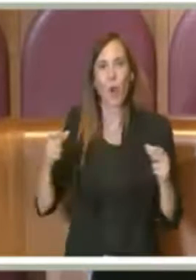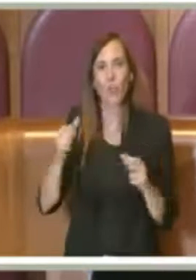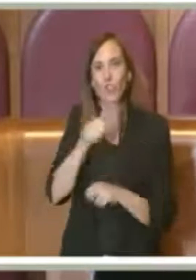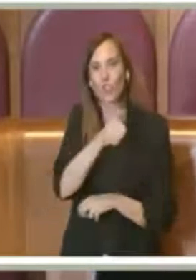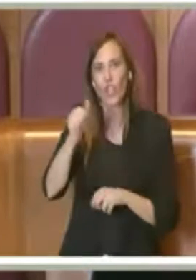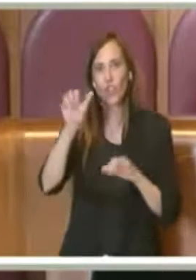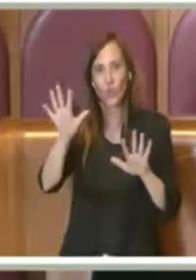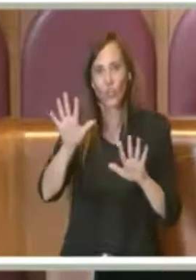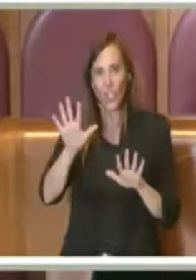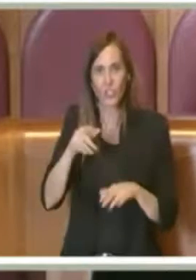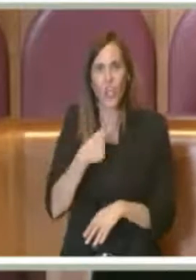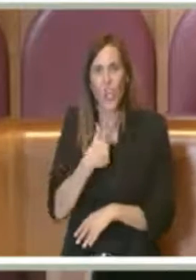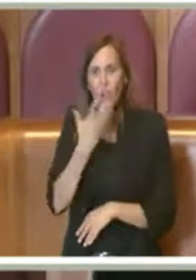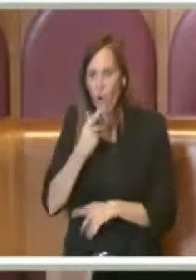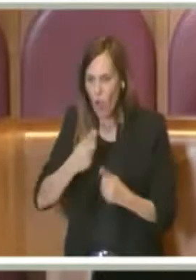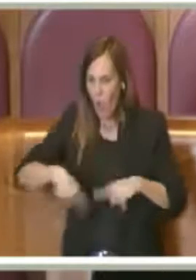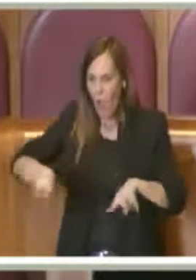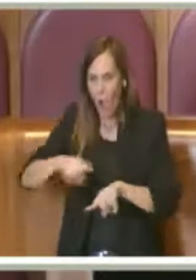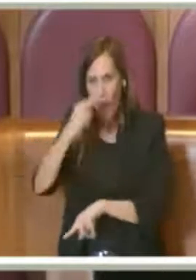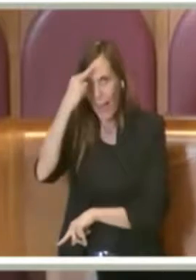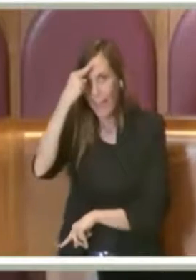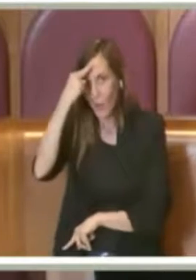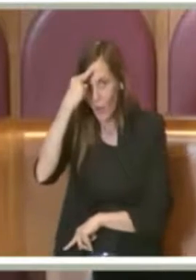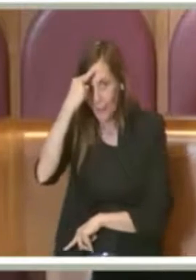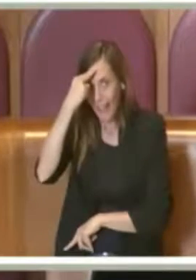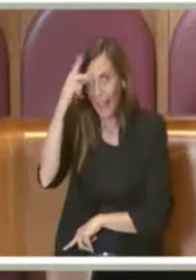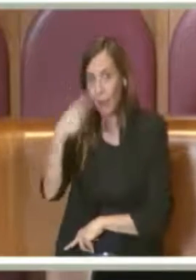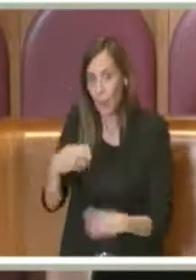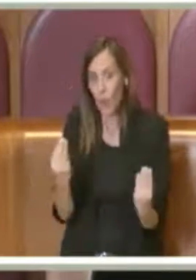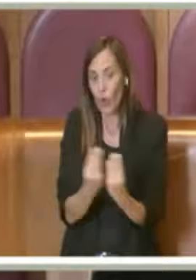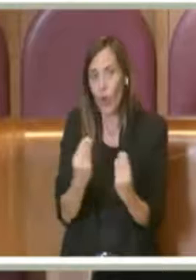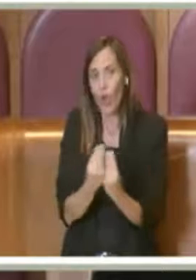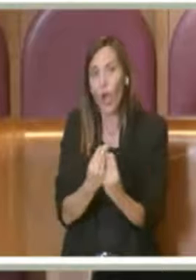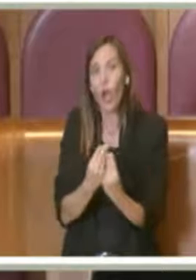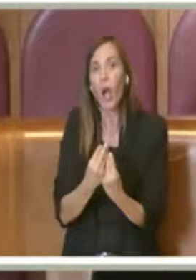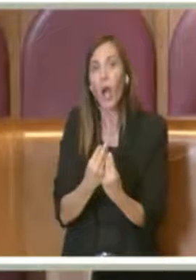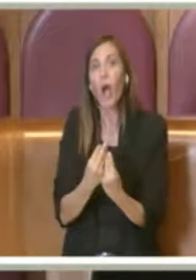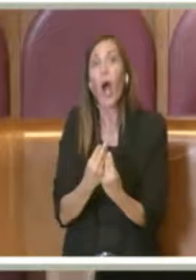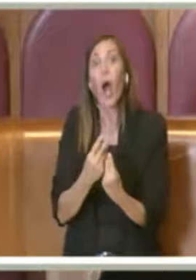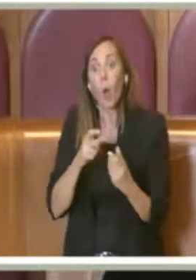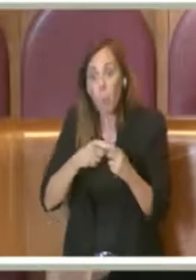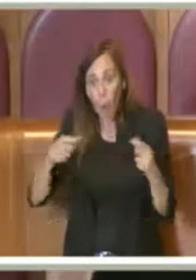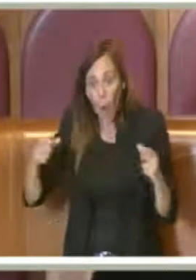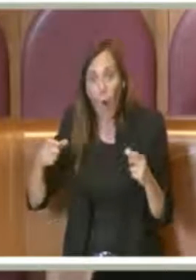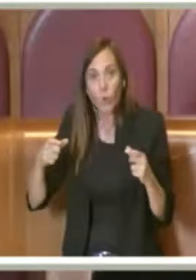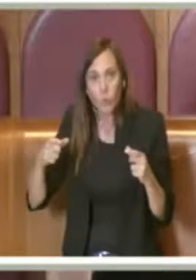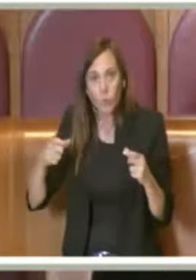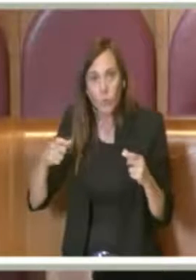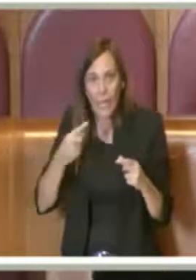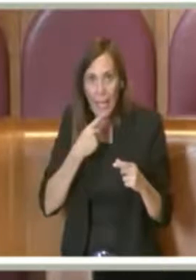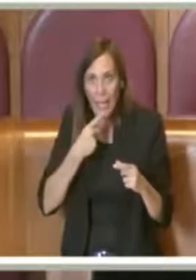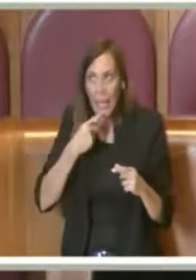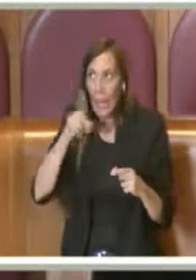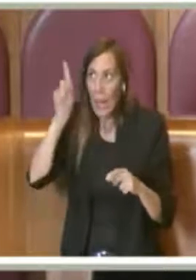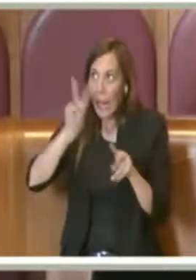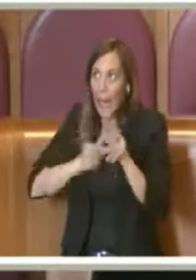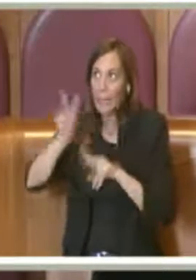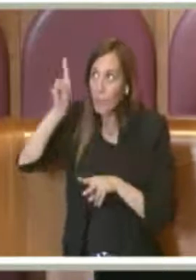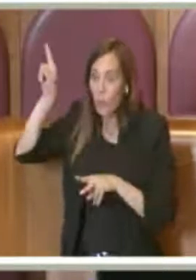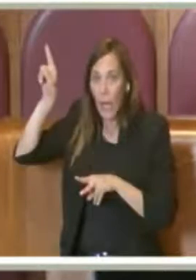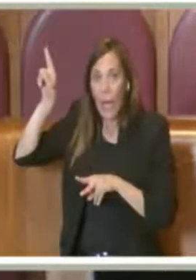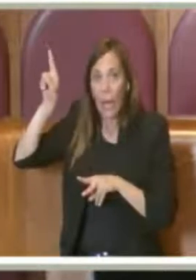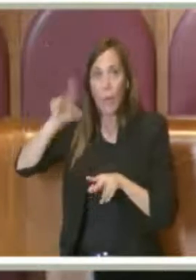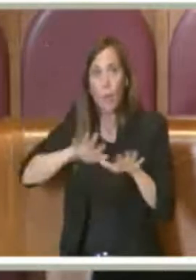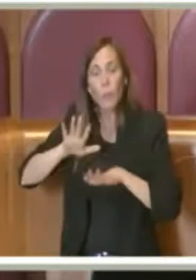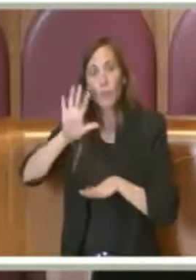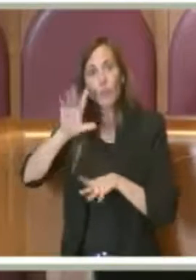ricordo ai miei colleghi che il super bonus è molto sponsorizzato dal Movimento 5 Stelle al nazionale e quindi va